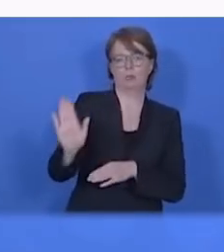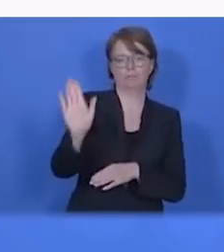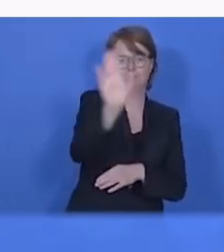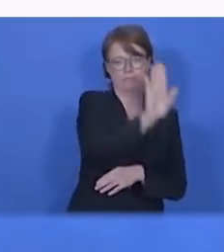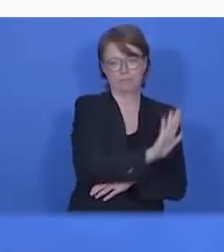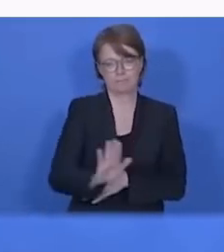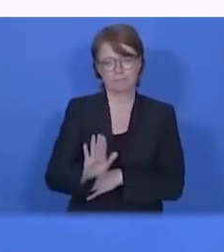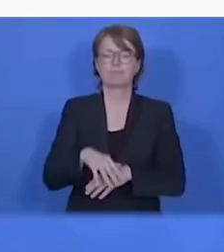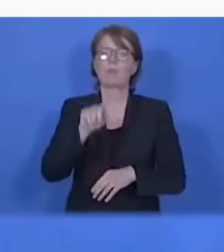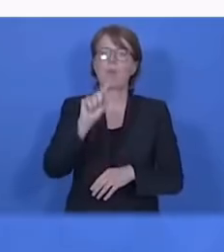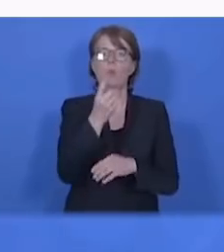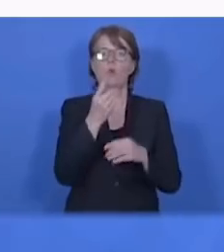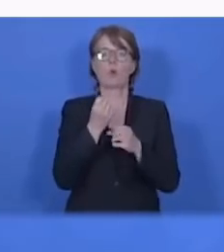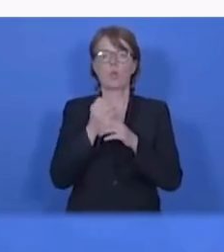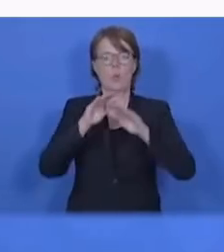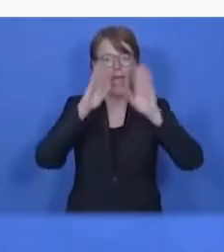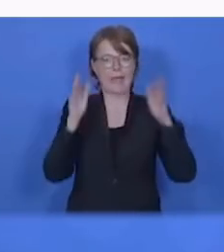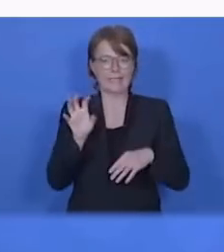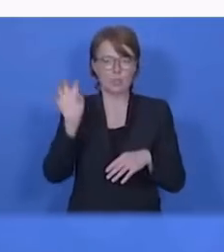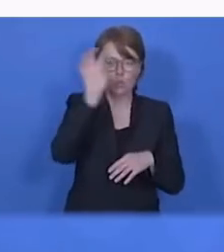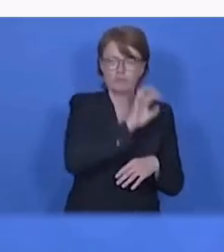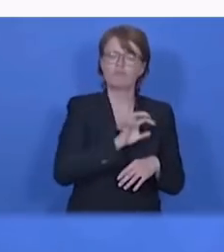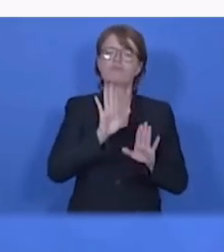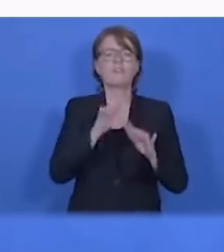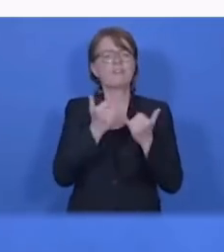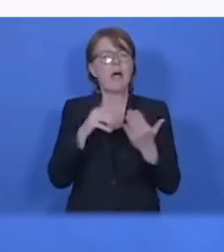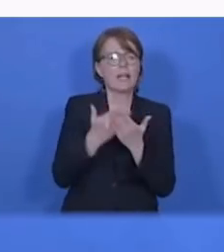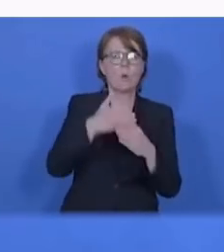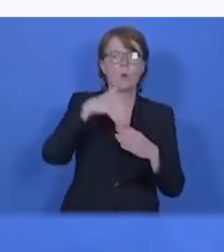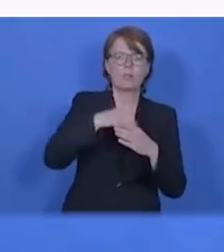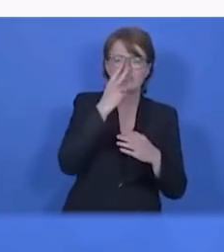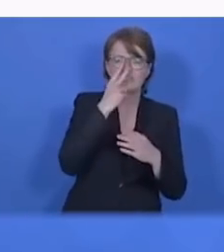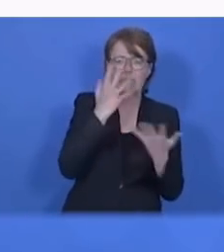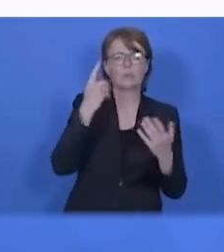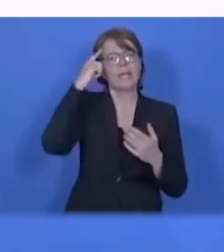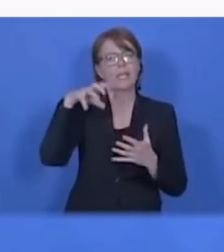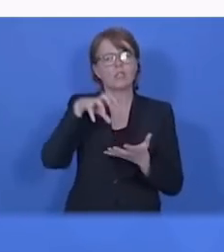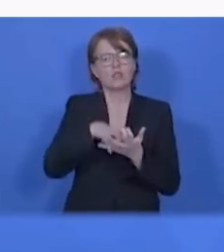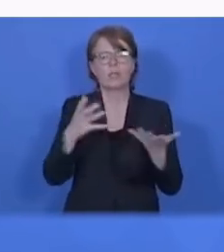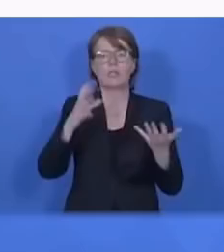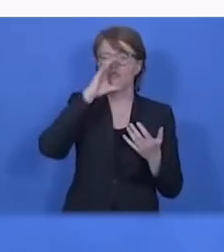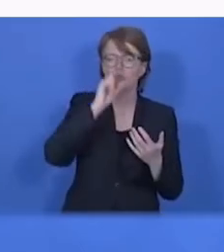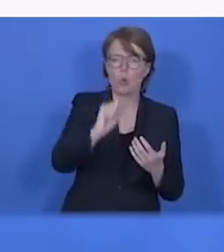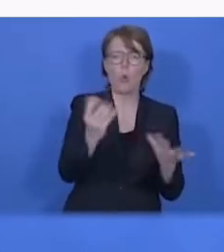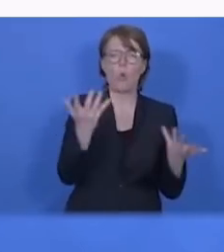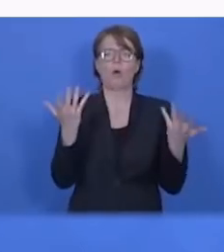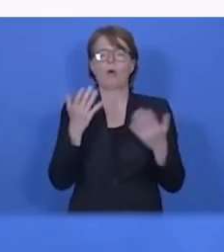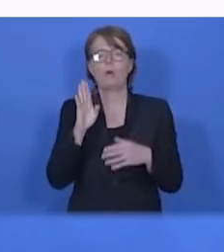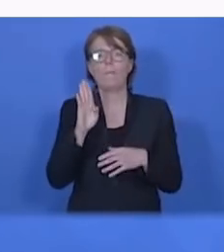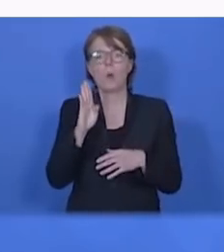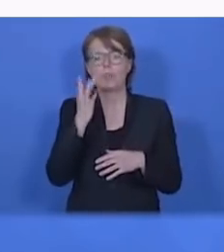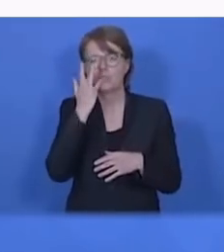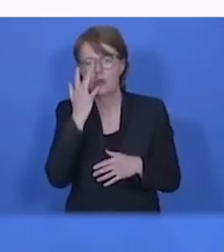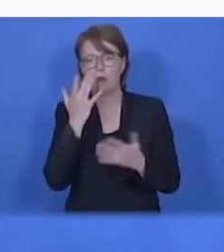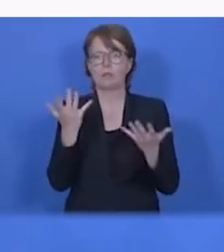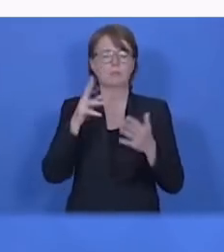هستن در ایران پولی ارسال کنید هر کاری میتونید بکنید واقعا ما میدونم مردمی هستیم که عشق داریم به هم دیگه